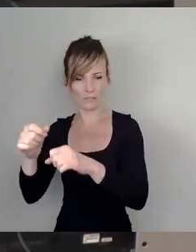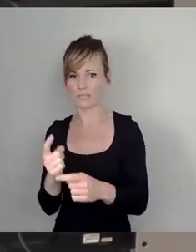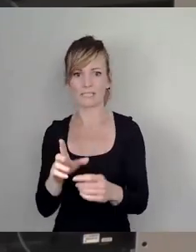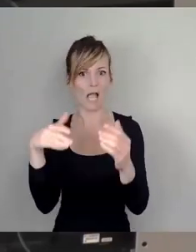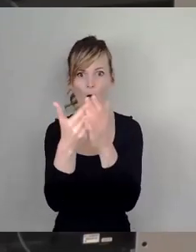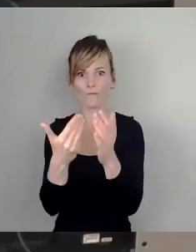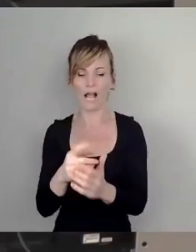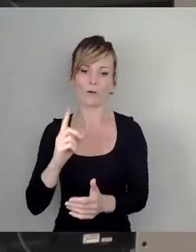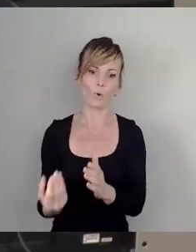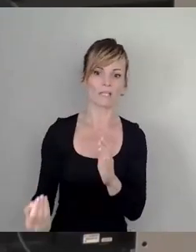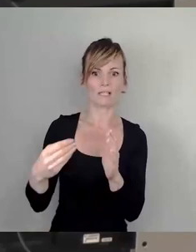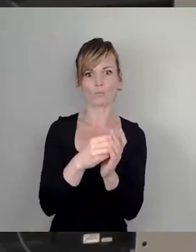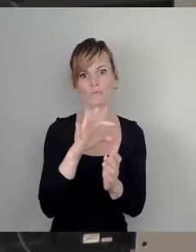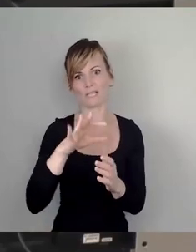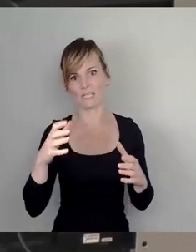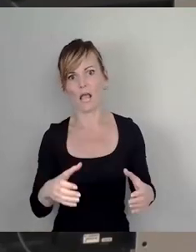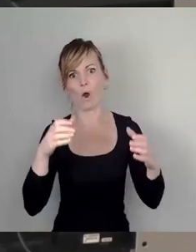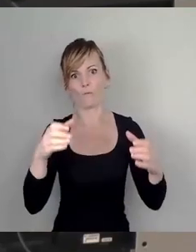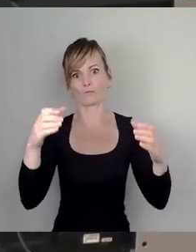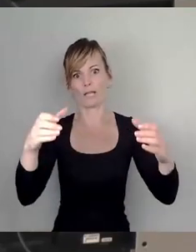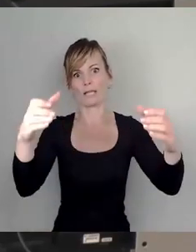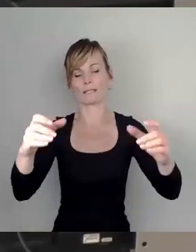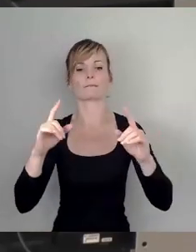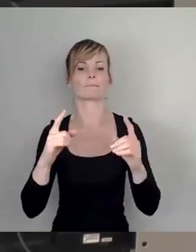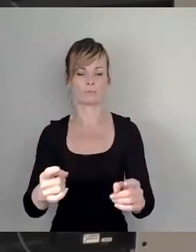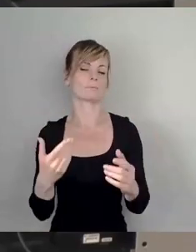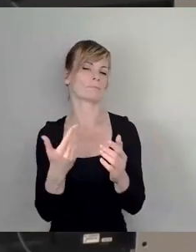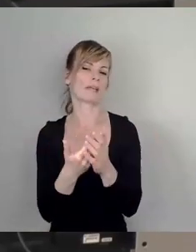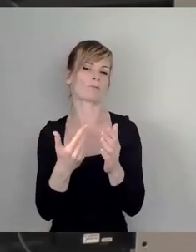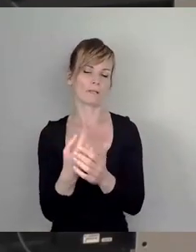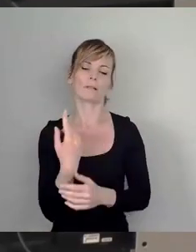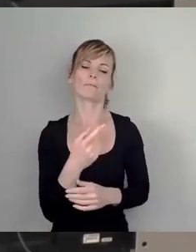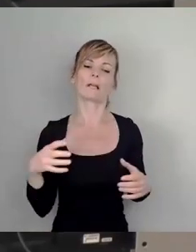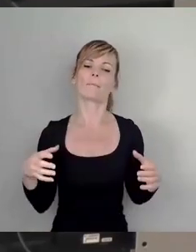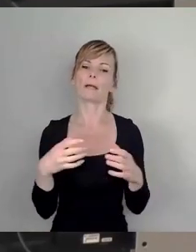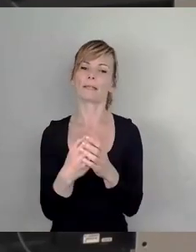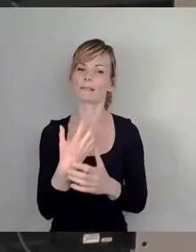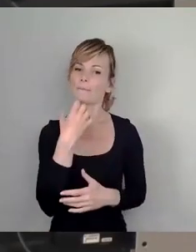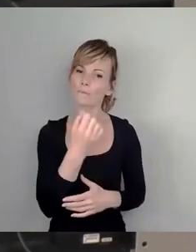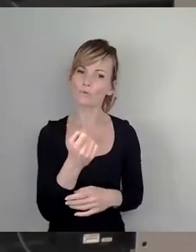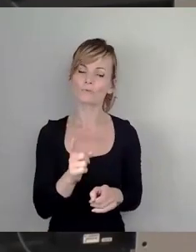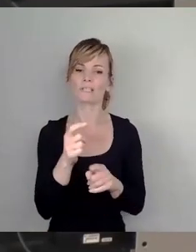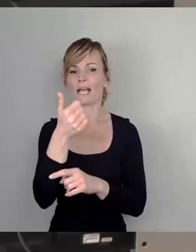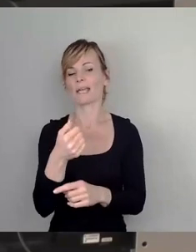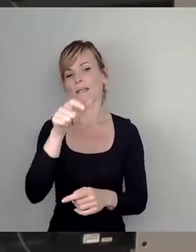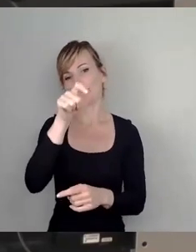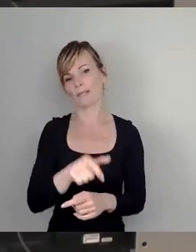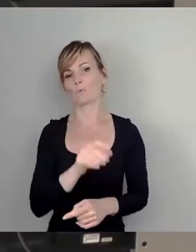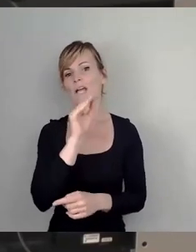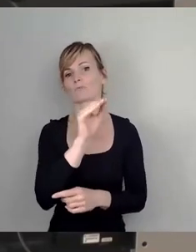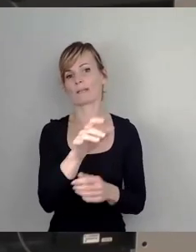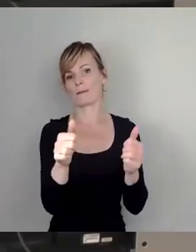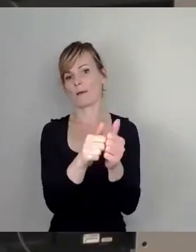ausstellen zu müssen. Wir haben uns gemeinsam gewünscht, dass es einen zentralen Ansprechpartner gibt, der für die